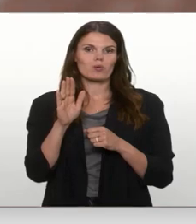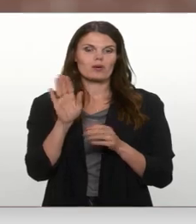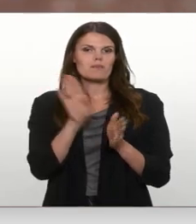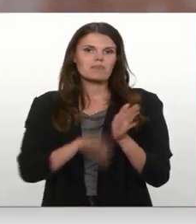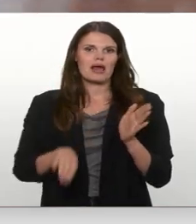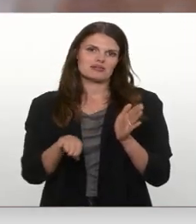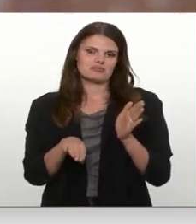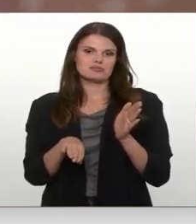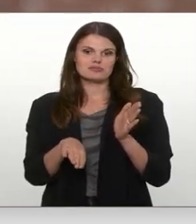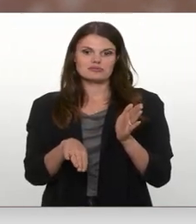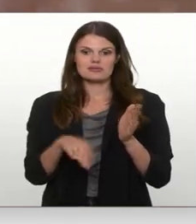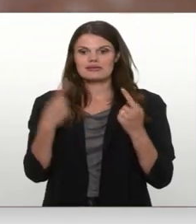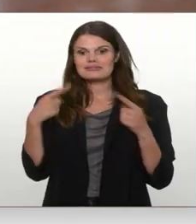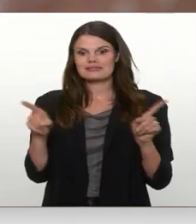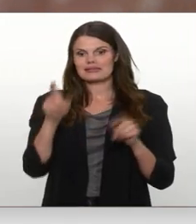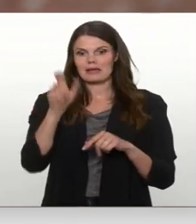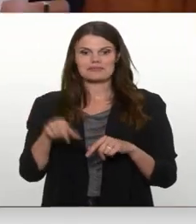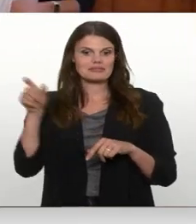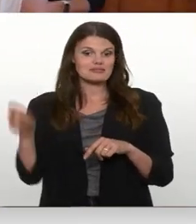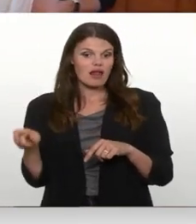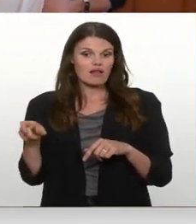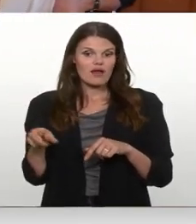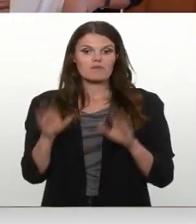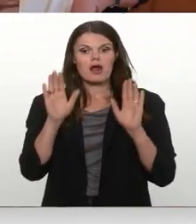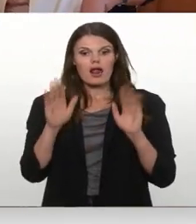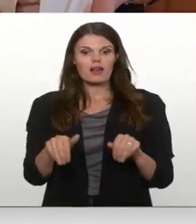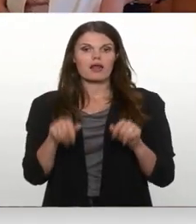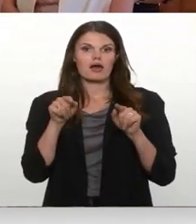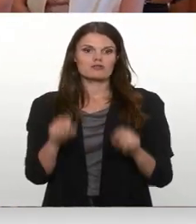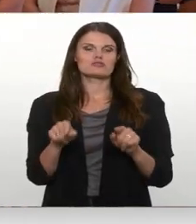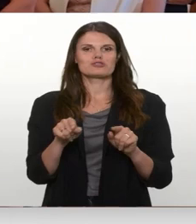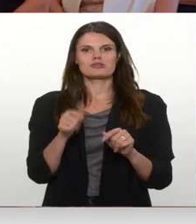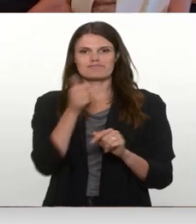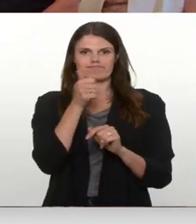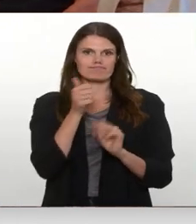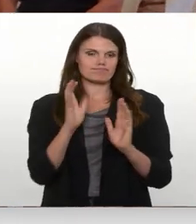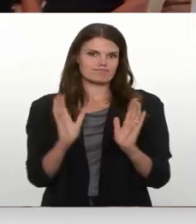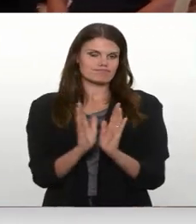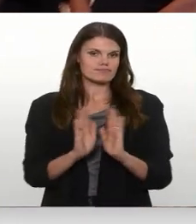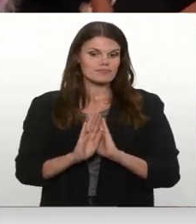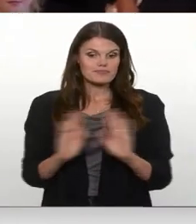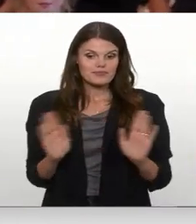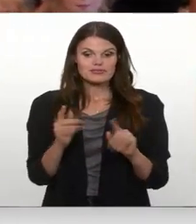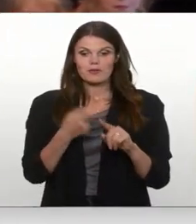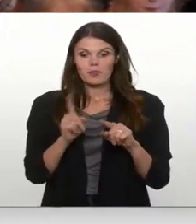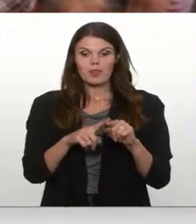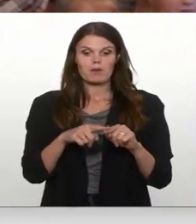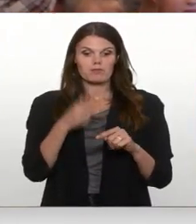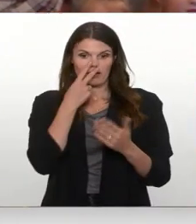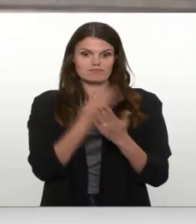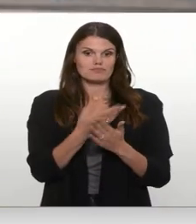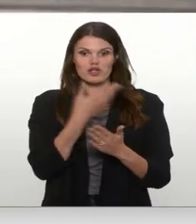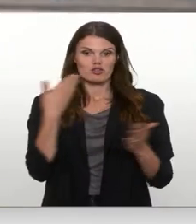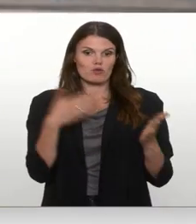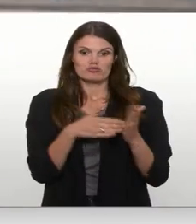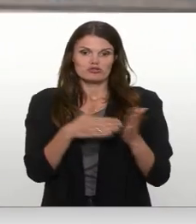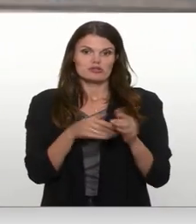citiem cilvēkiem. Tātad lai ir šis diskrētums viņiem. Līdz ar to mūsu prāti nav šķērslis